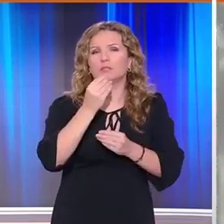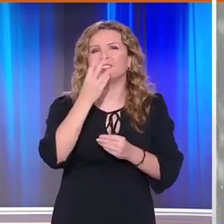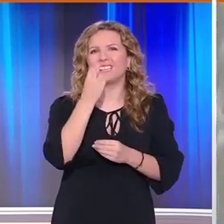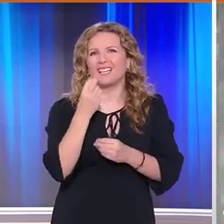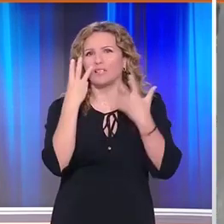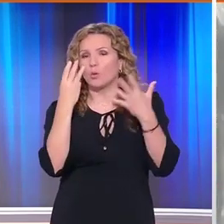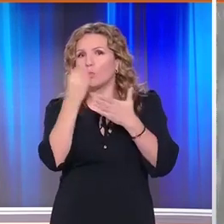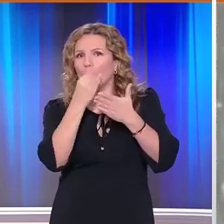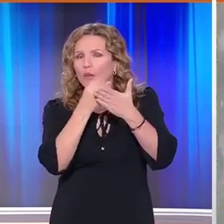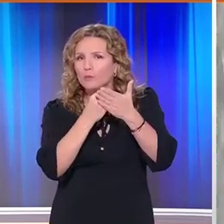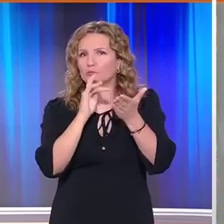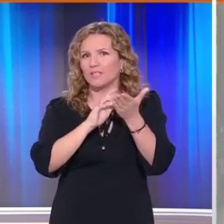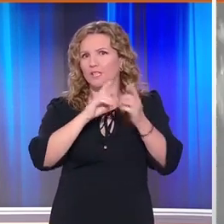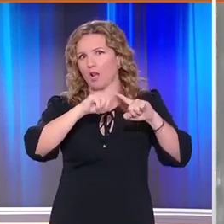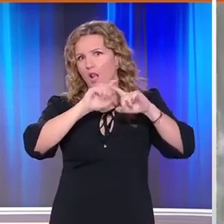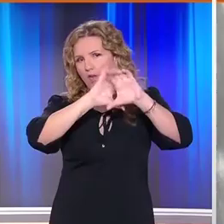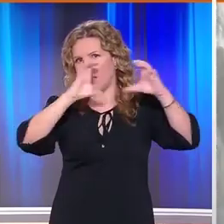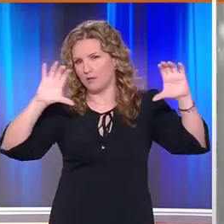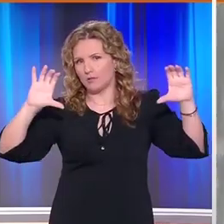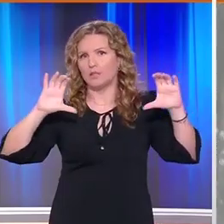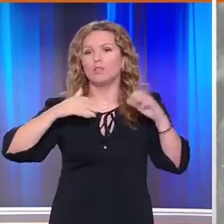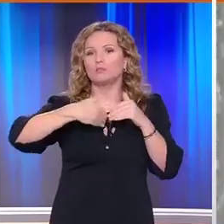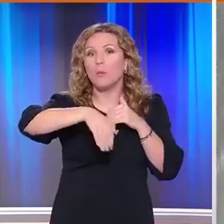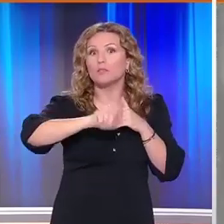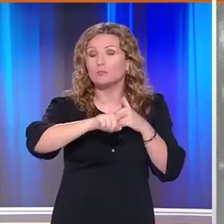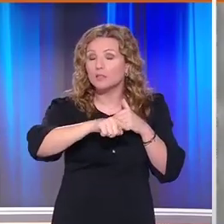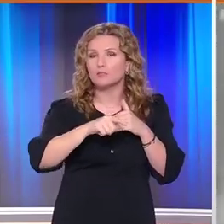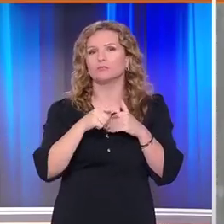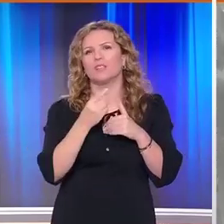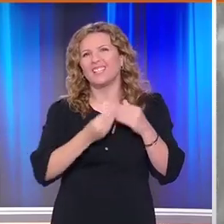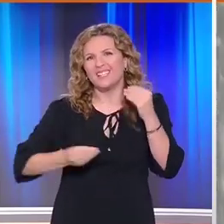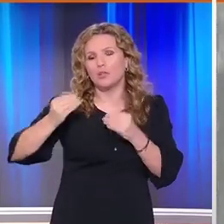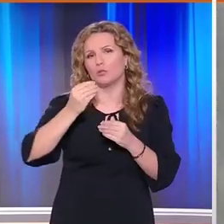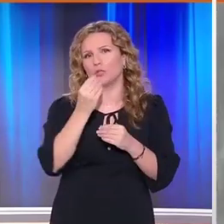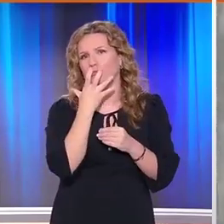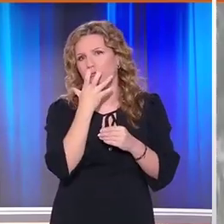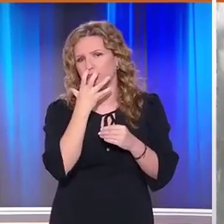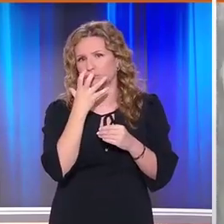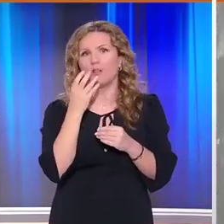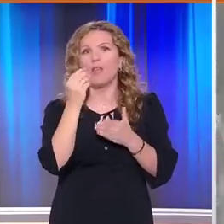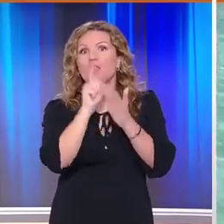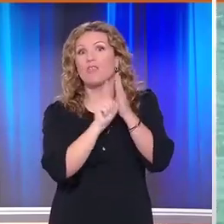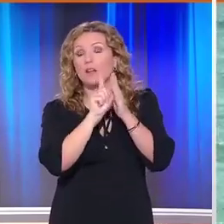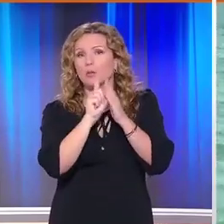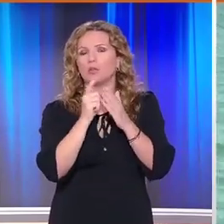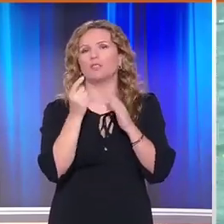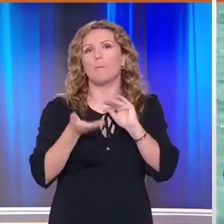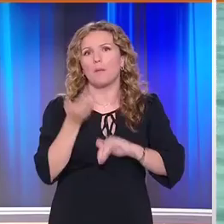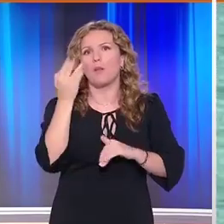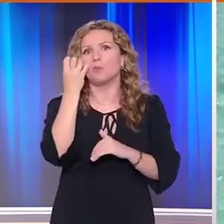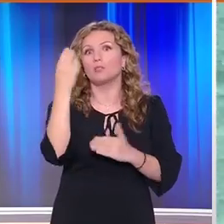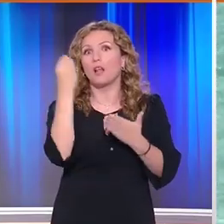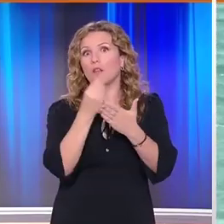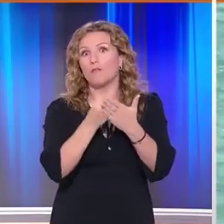τους 38 βαθμούς Κελσίου Τις επόμενες μέρες η χώρα μπαίνει σε κλείο ισχυρότερου καύσωνα με θερμοκρασίες που ξεπερνούν και τους 40